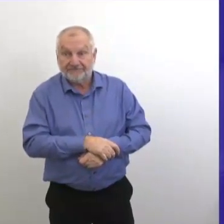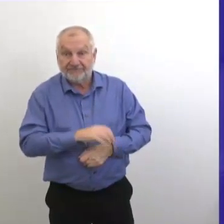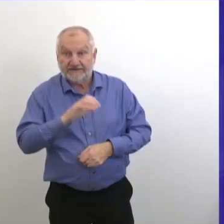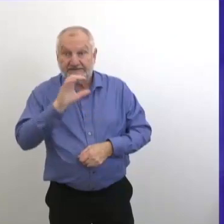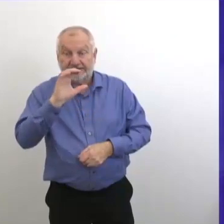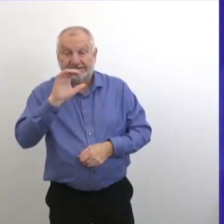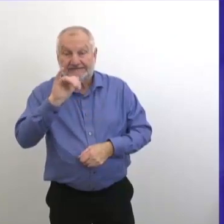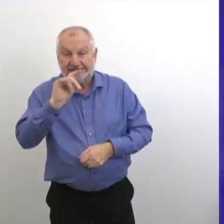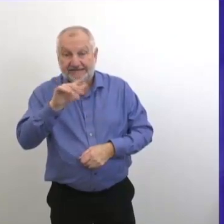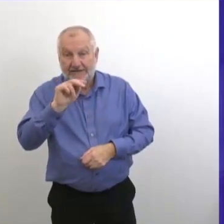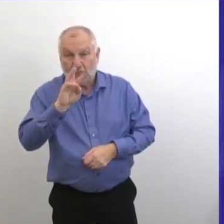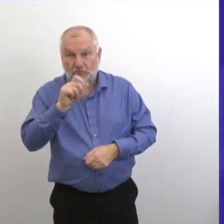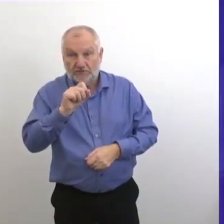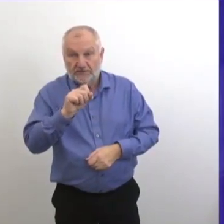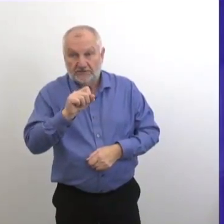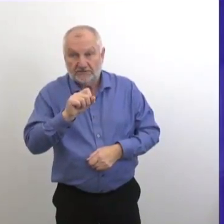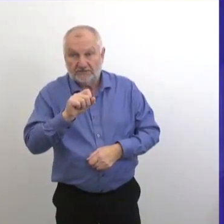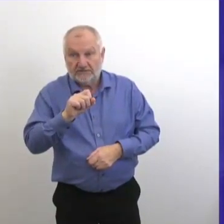City News, Jonas.